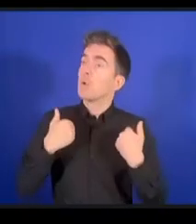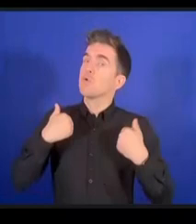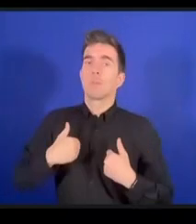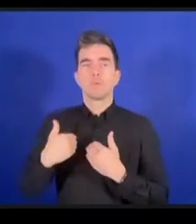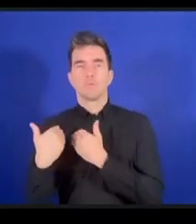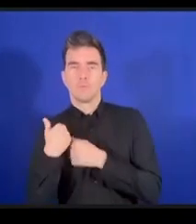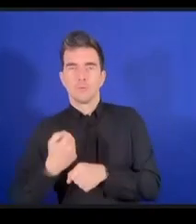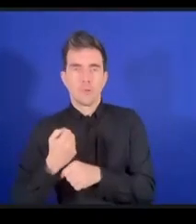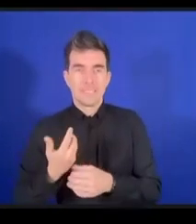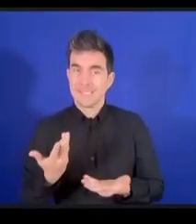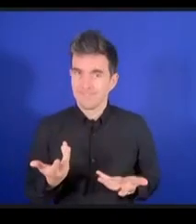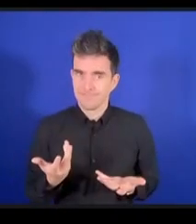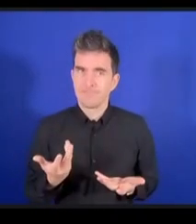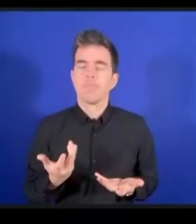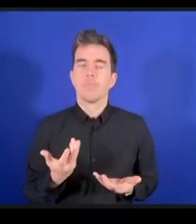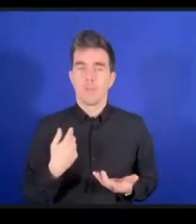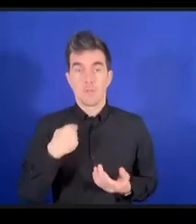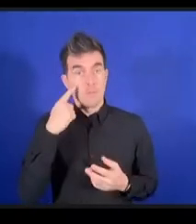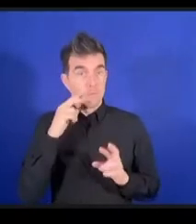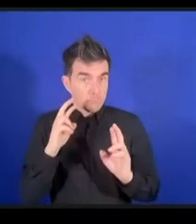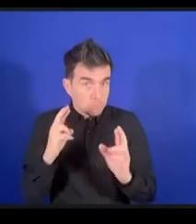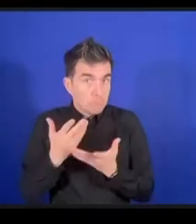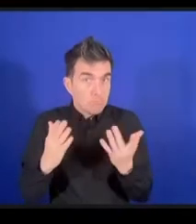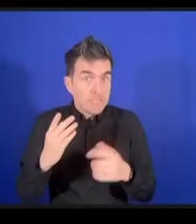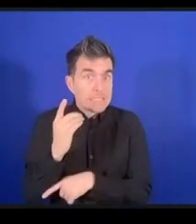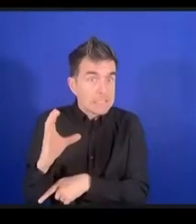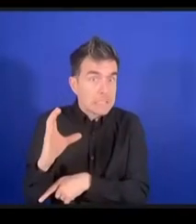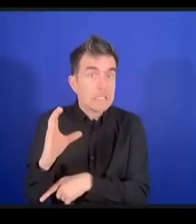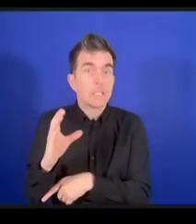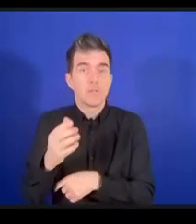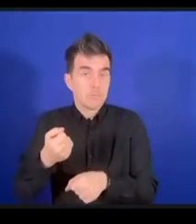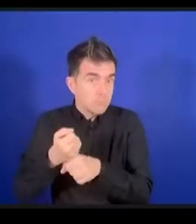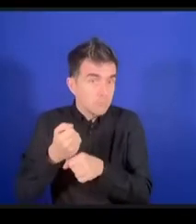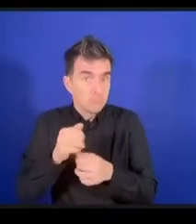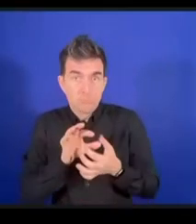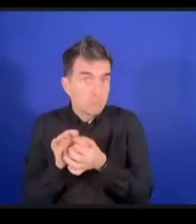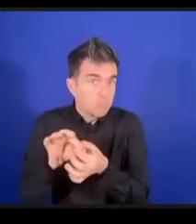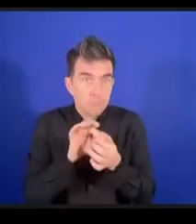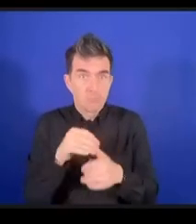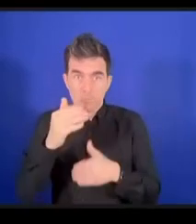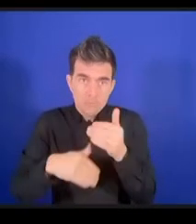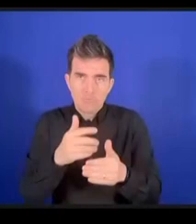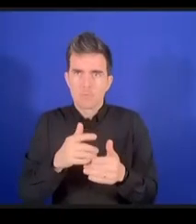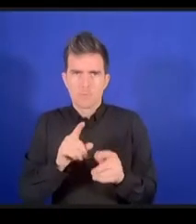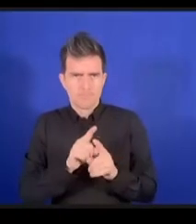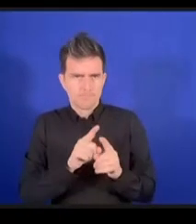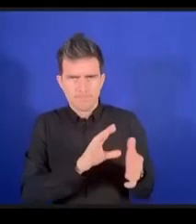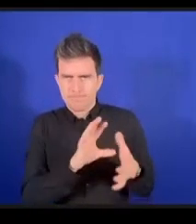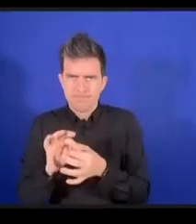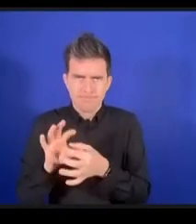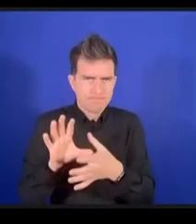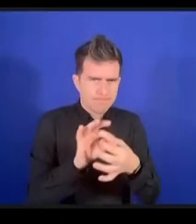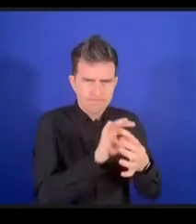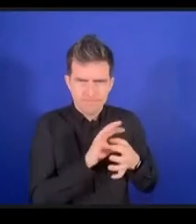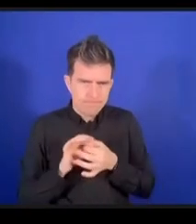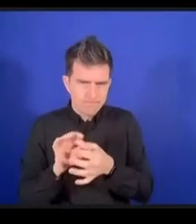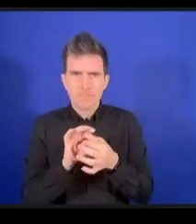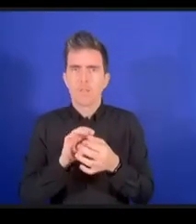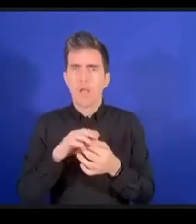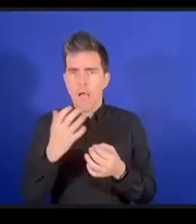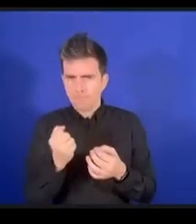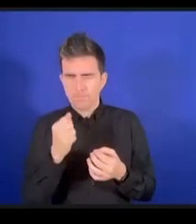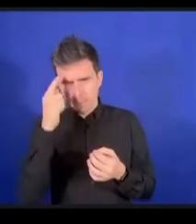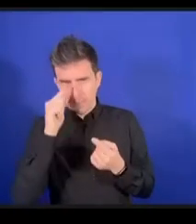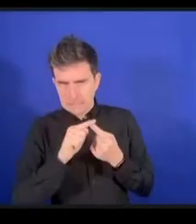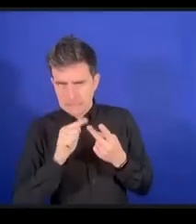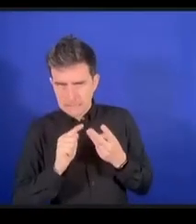se rassembleront et sans travailler en silo pour faire de ces appels à l'action une réalité et transformer